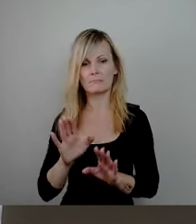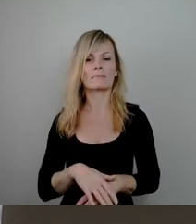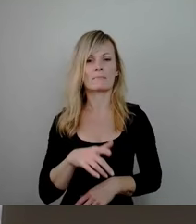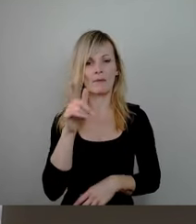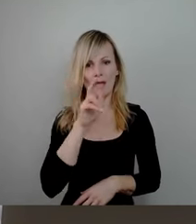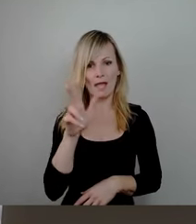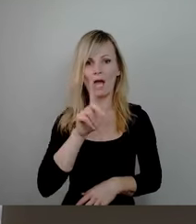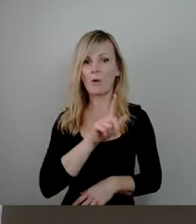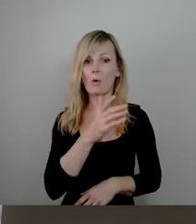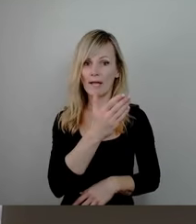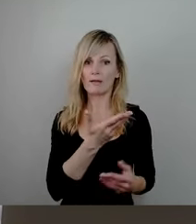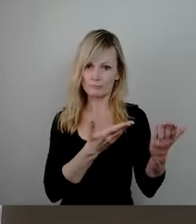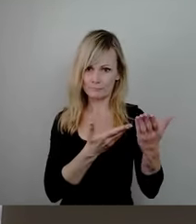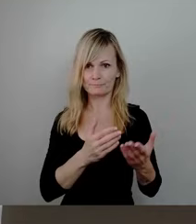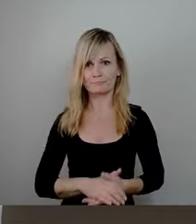bitteschön.